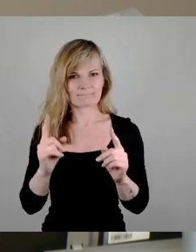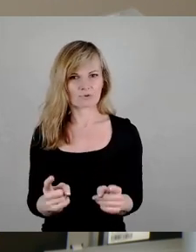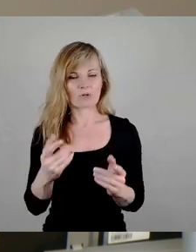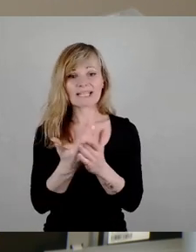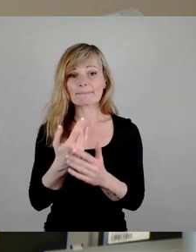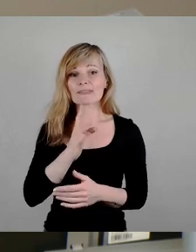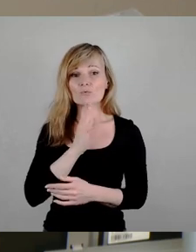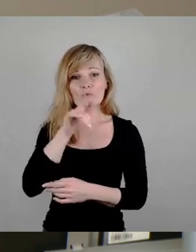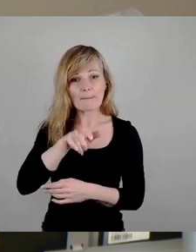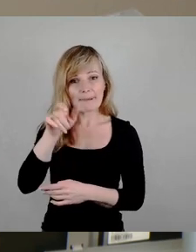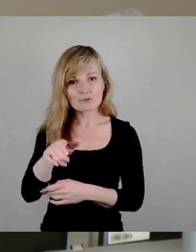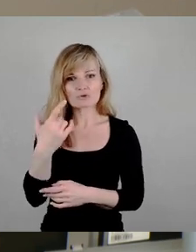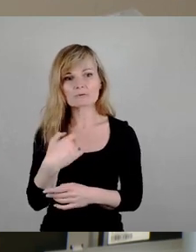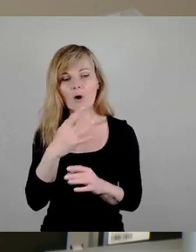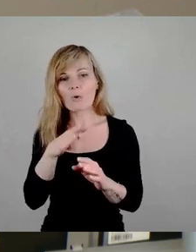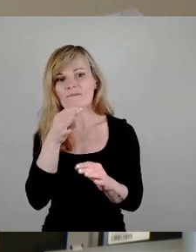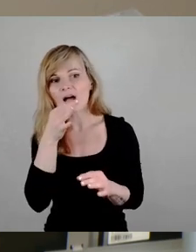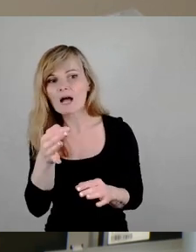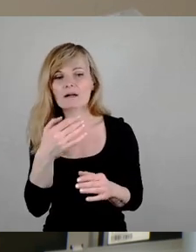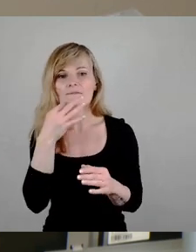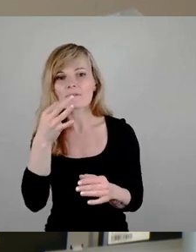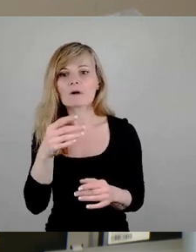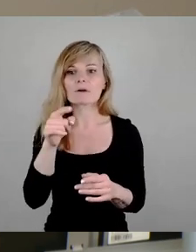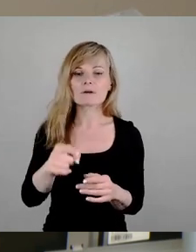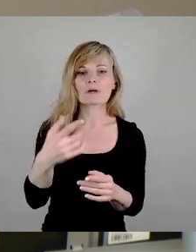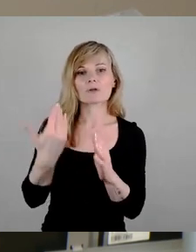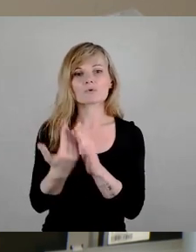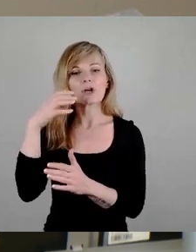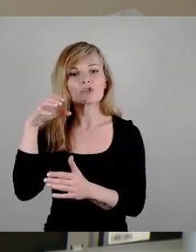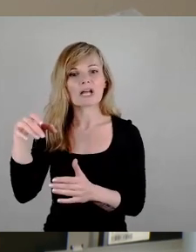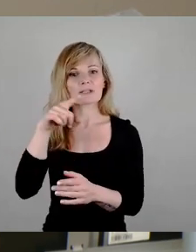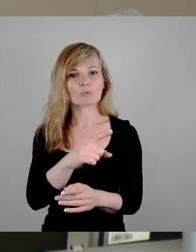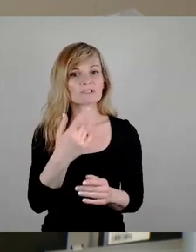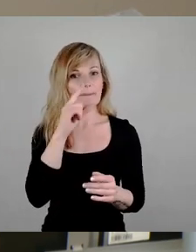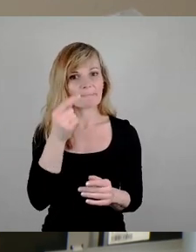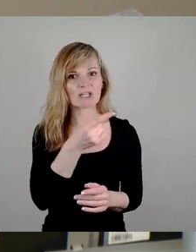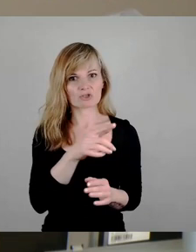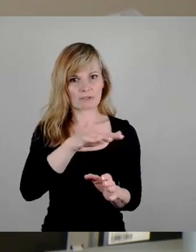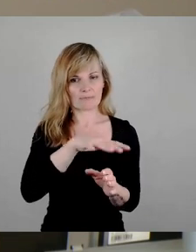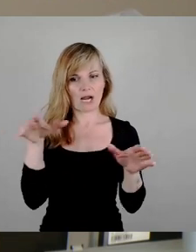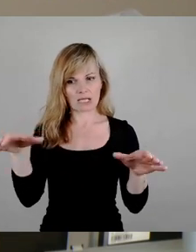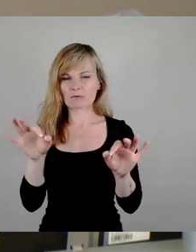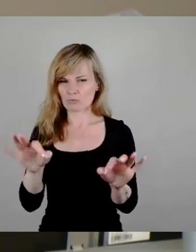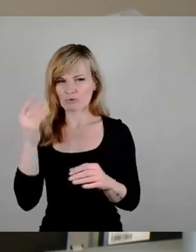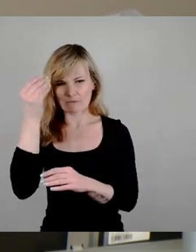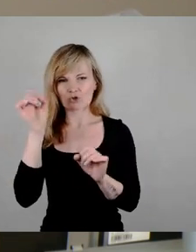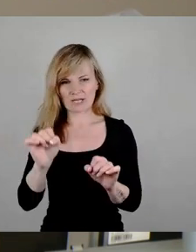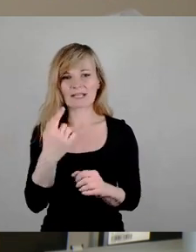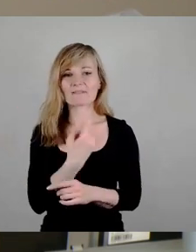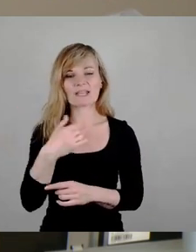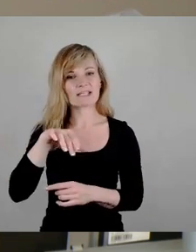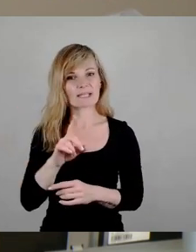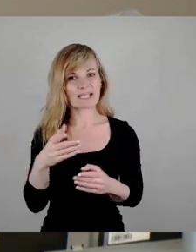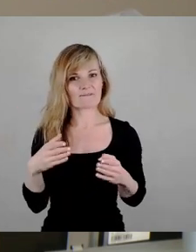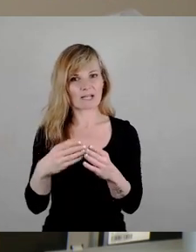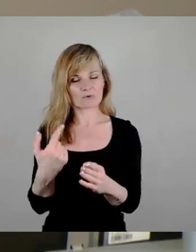auch eine entsprechende Nachfrage auch haben, insbesondere im Bereich Pieschen und Neustadt können wir uns das sehr, sehr gut vorstellen. Und wir würden uns als SPD-Fraktion freuen, wenn wir den weiteren